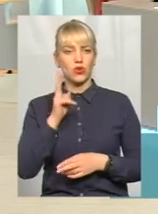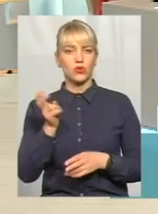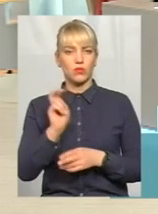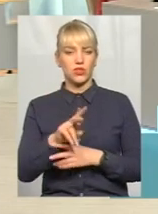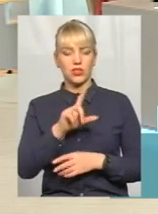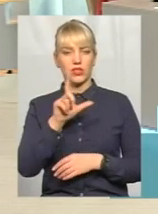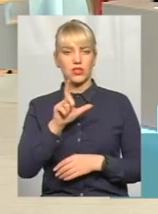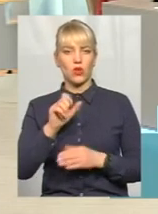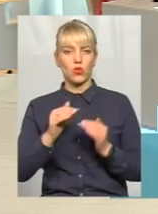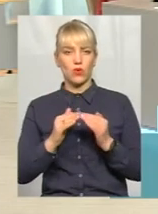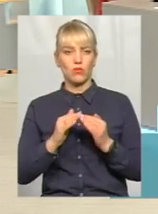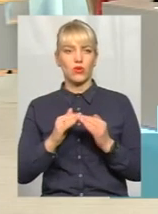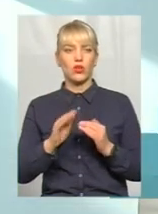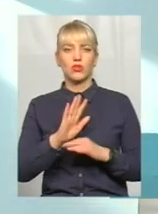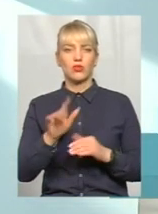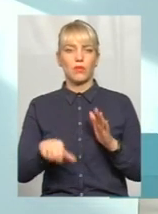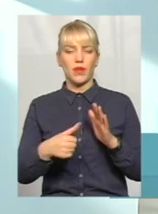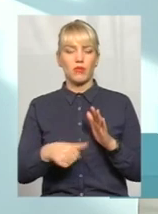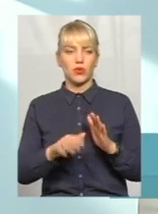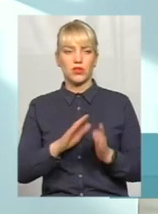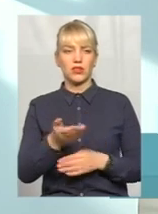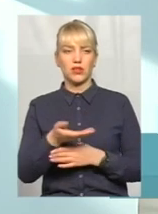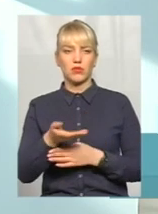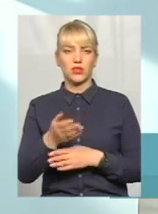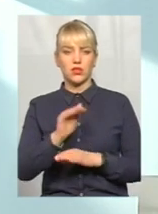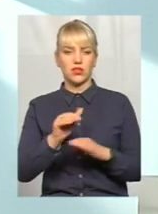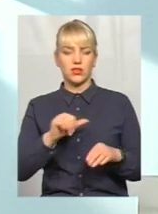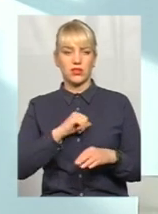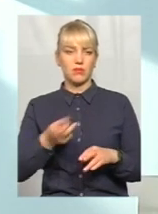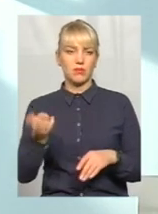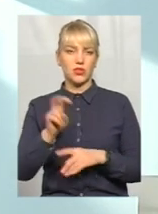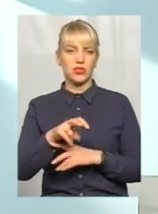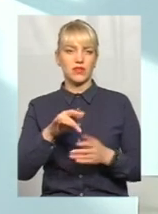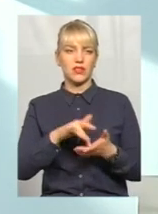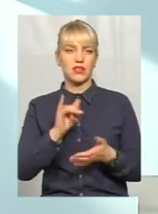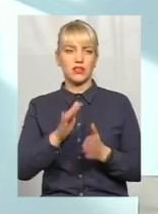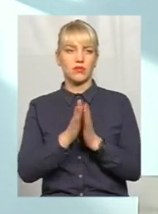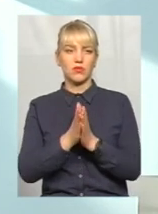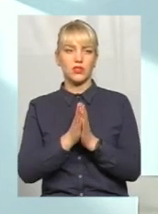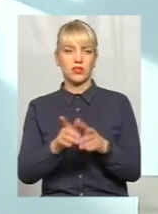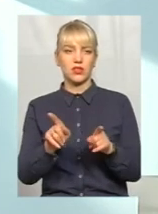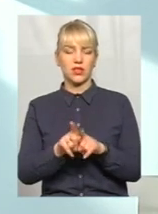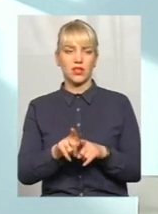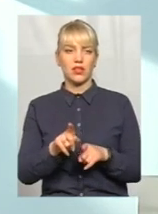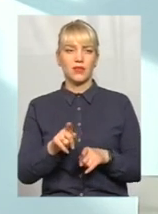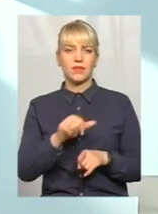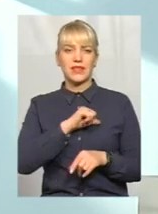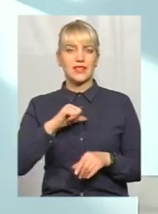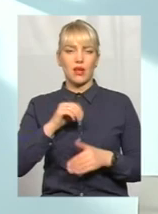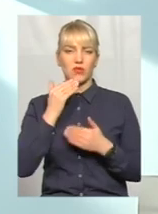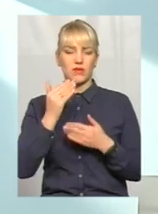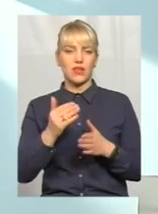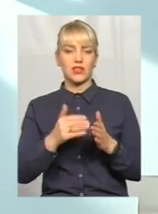з дому, для того, щоб не бродити, не ходити, не просити, вони самі прийшли в Центр і просилися. Є таке поняття, як самозвернення. 17